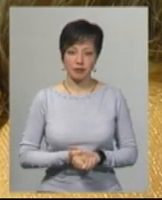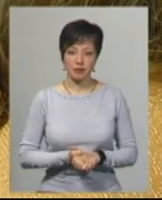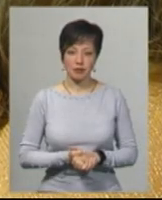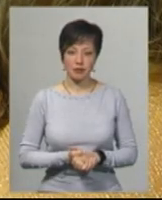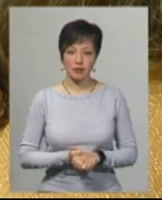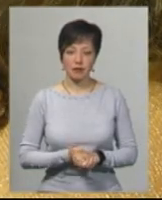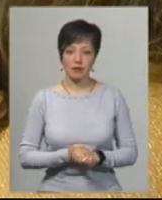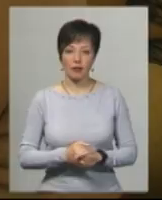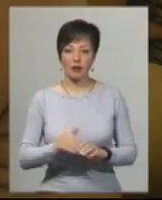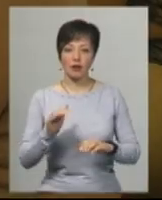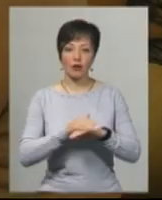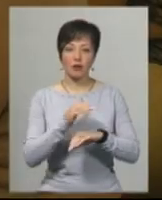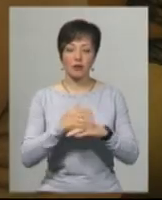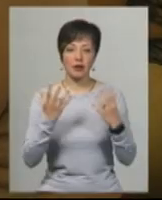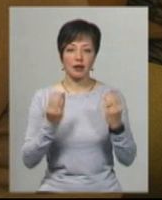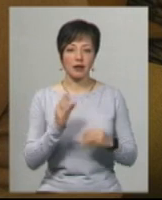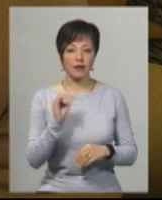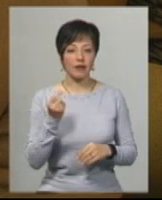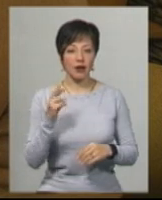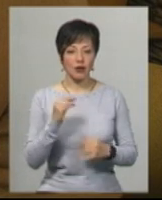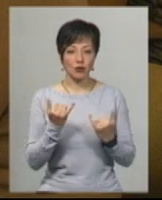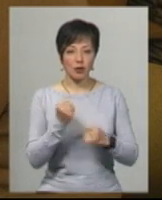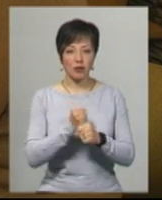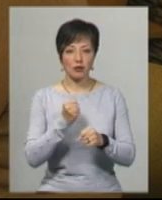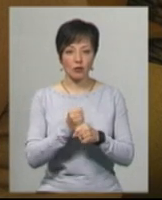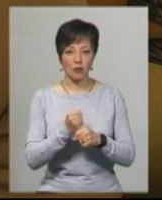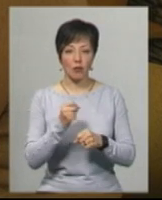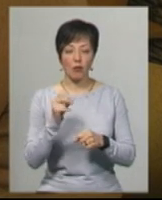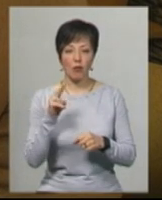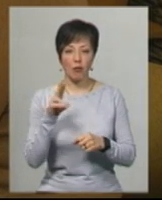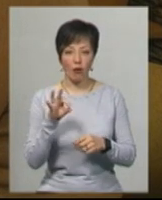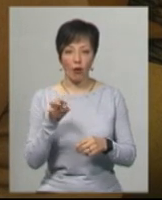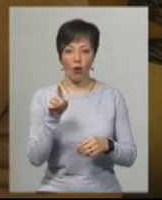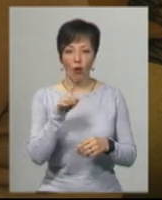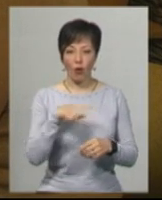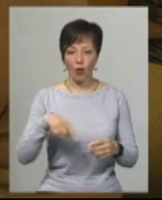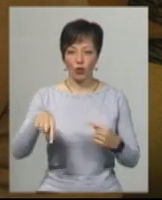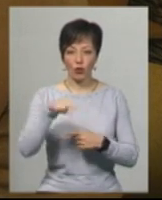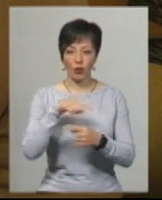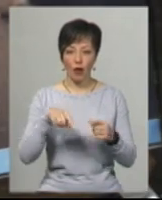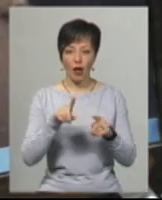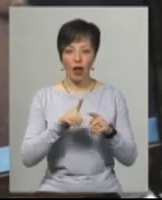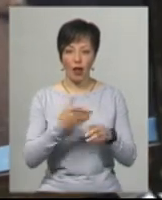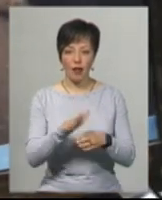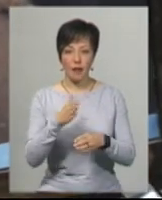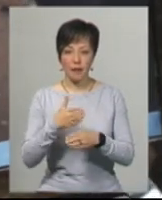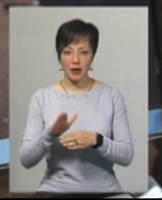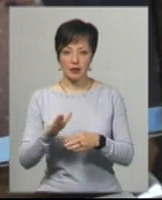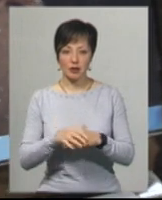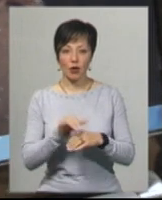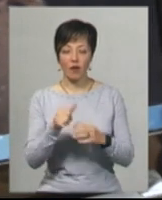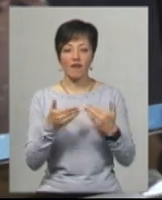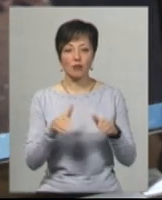Добрий день, Ваня. Сьогодні ми з тобою працюємо по колу, кругу, його елементах. У